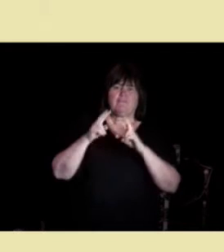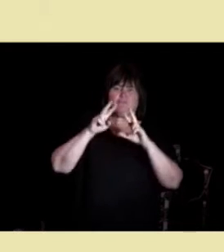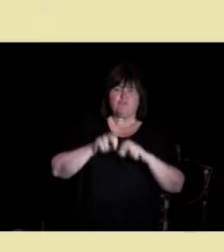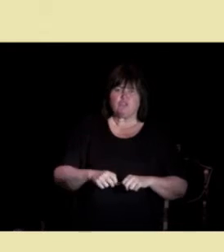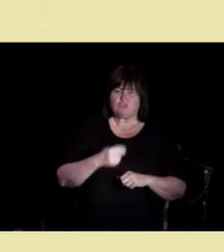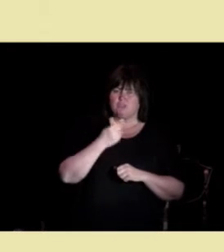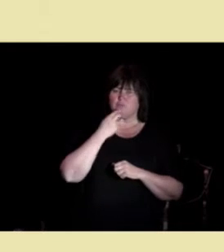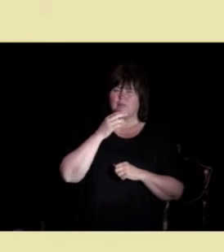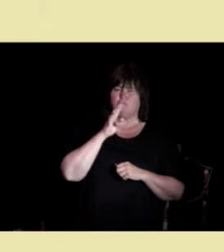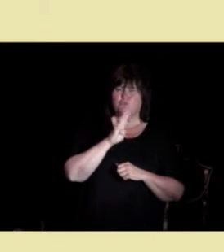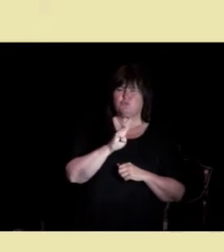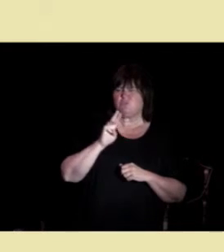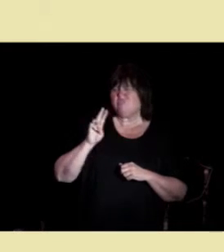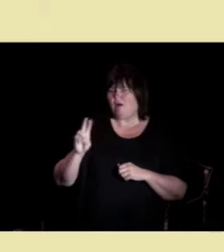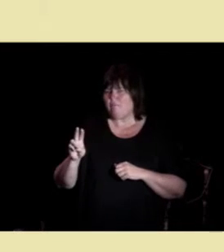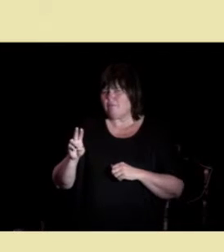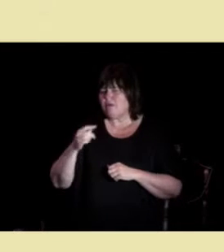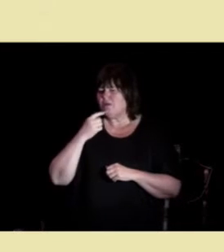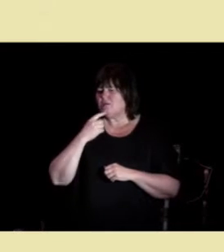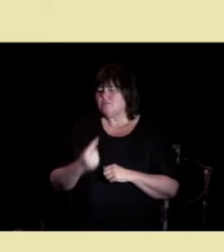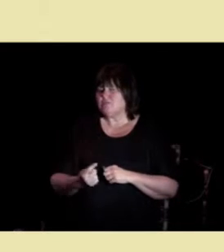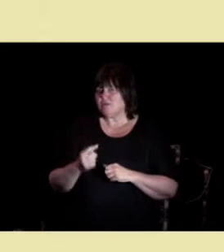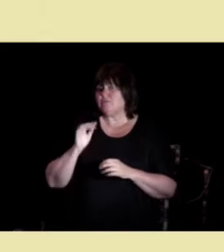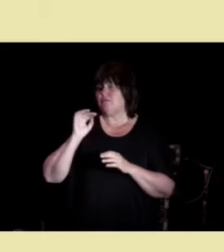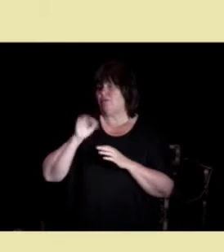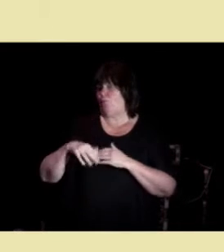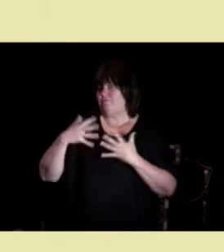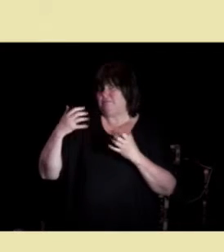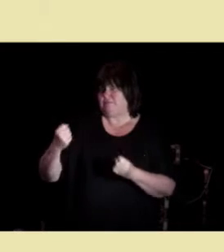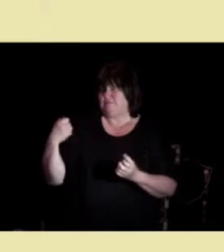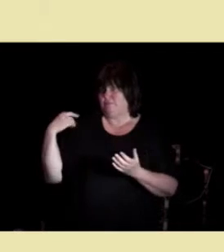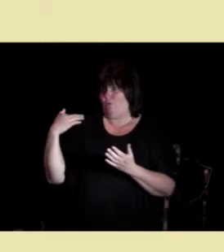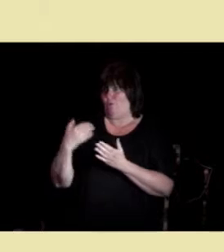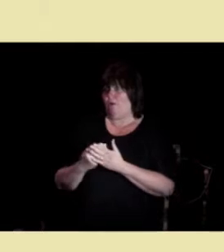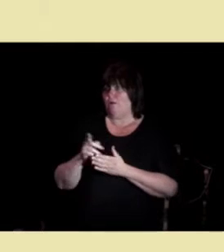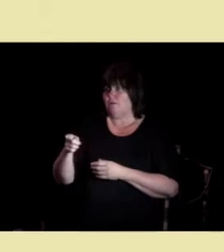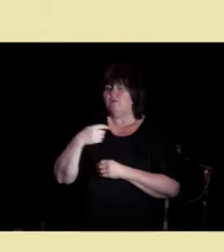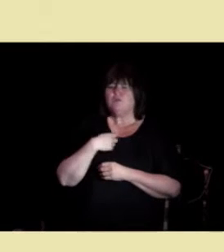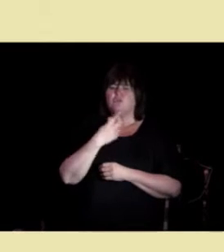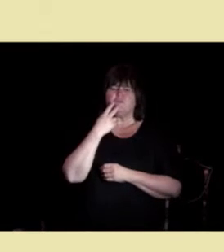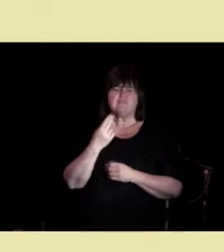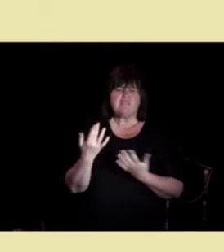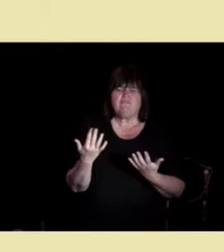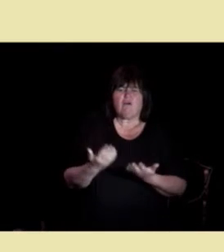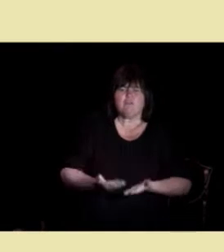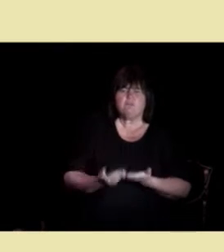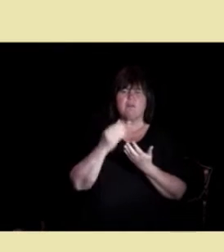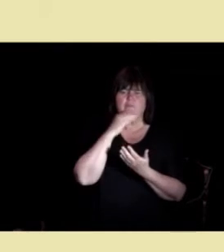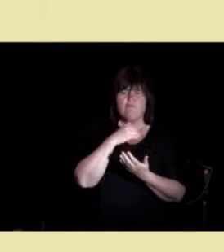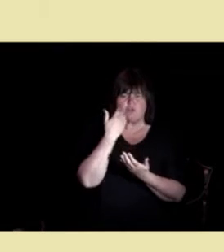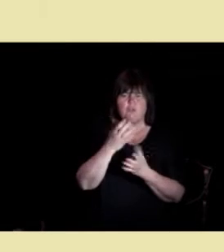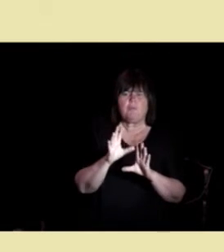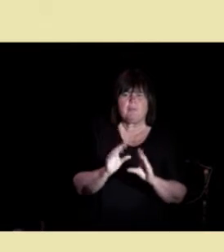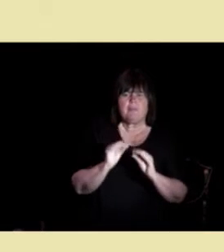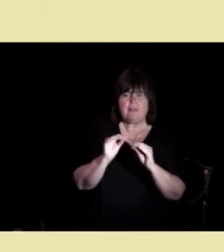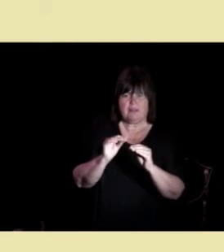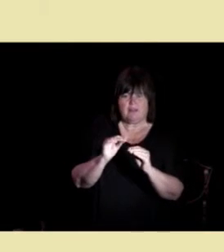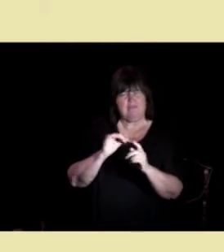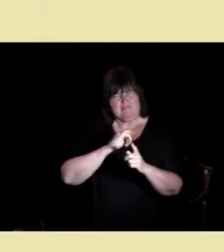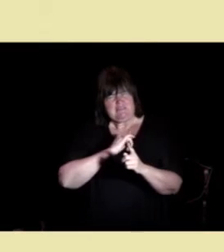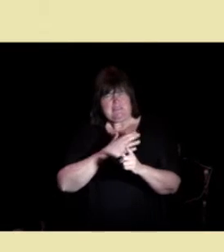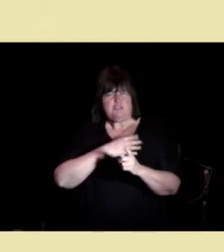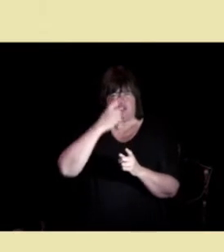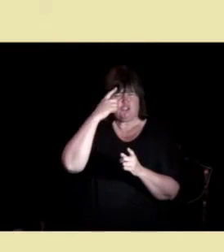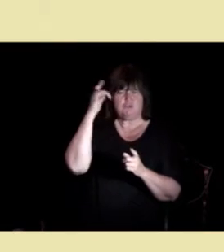i over ti år, at når man ser på hva det er som hjelper folk til å bli bedre, personer som har psykiske